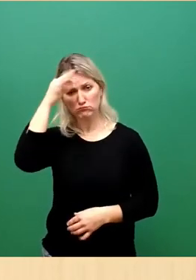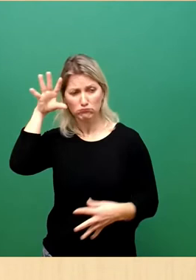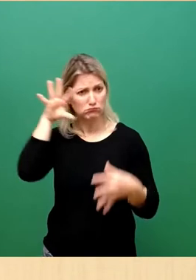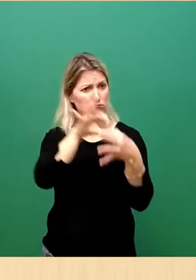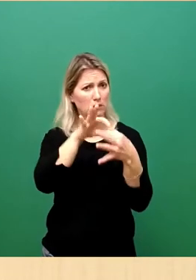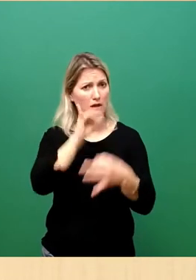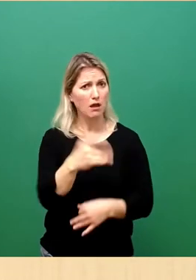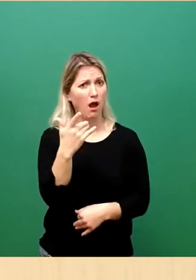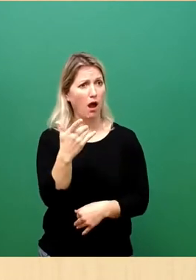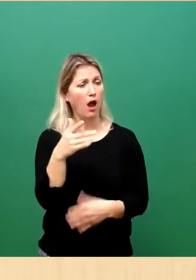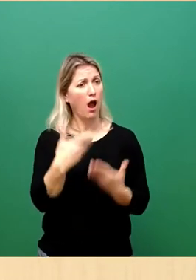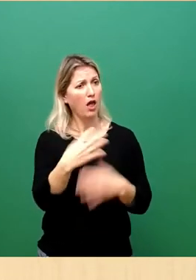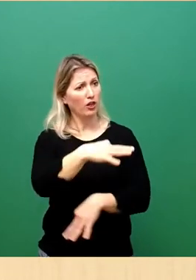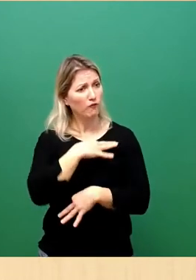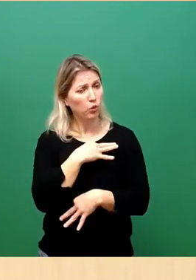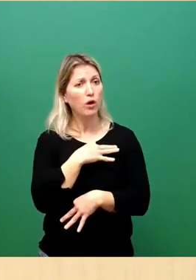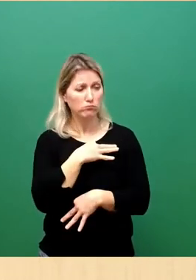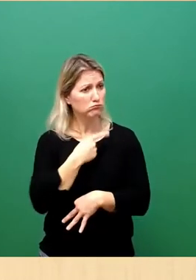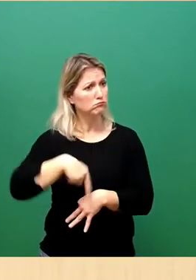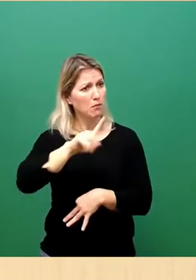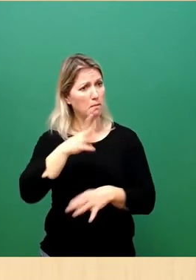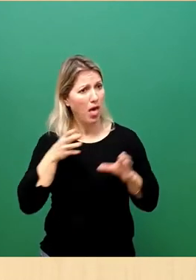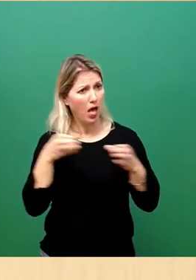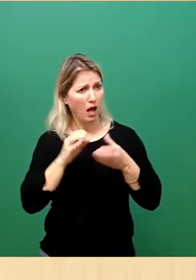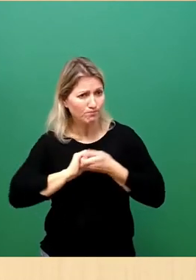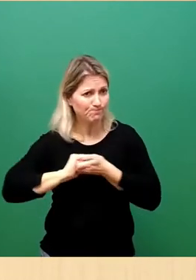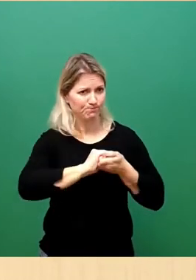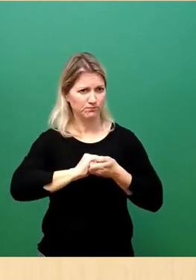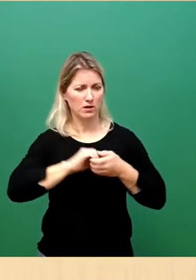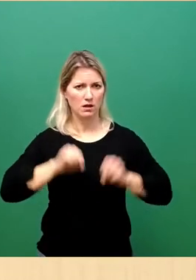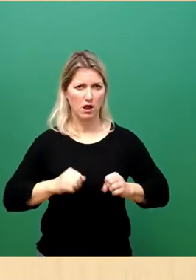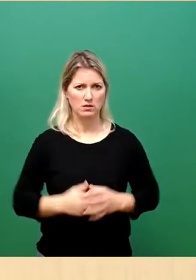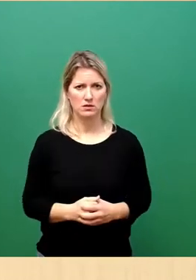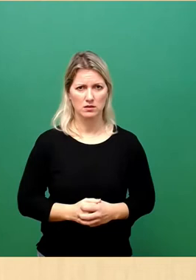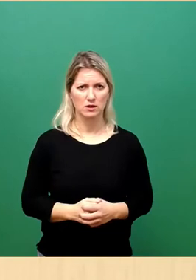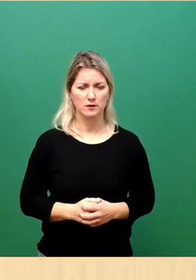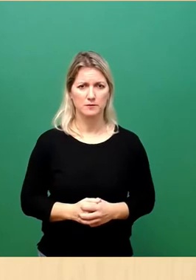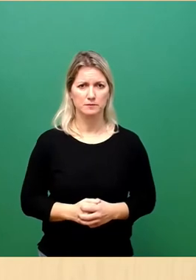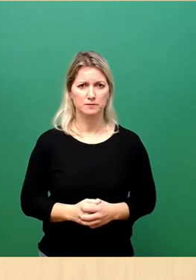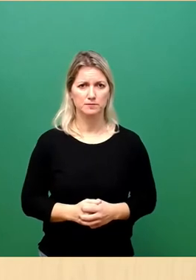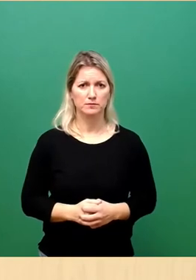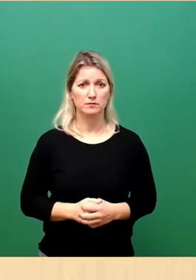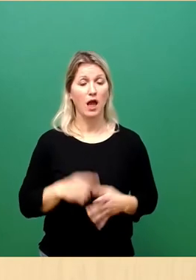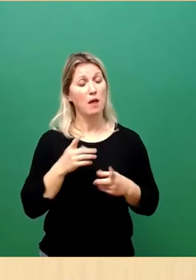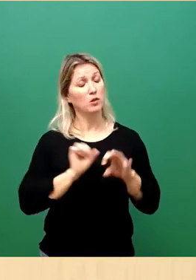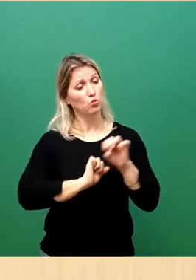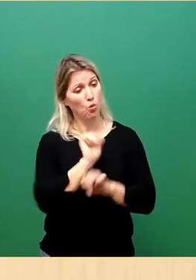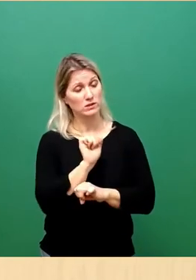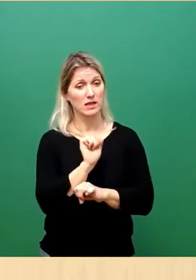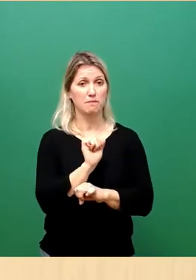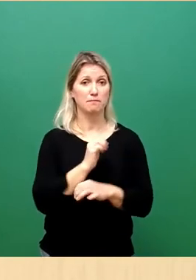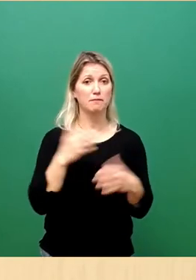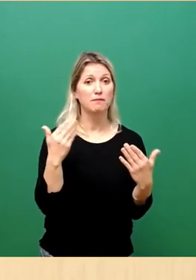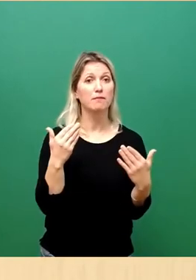sich wesentlich enger und klarer zusammenschließen. Aber wir müssen auch sehen, welche